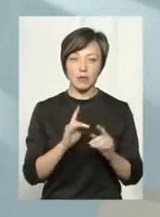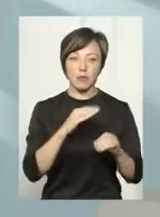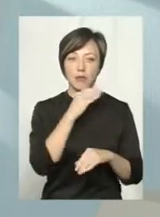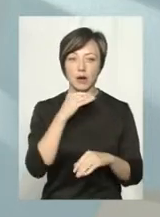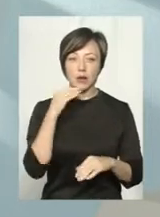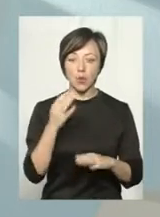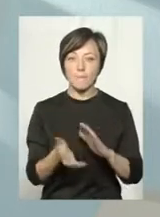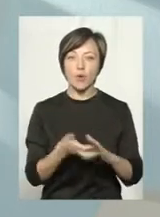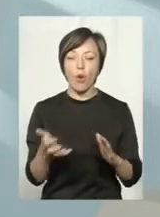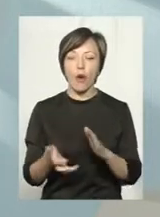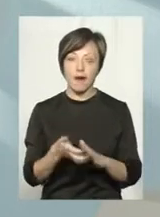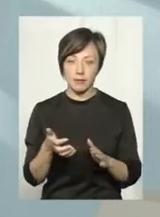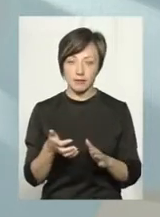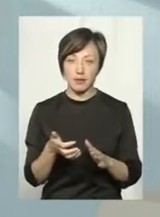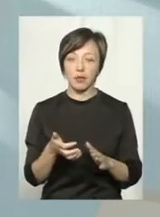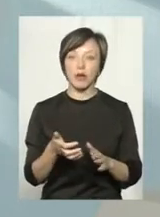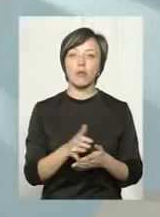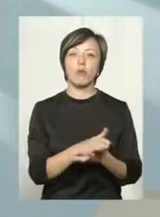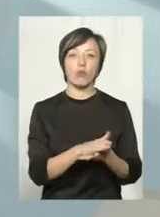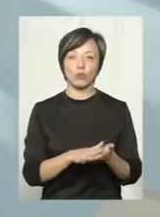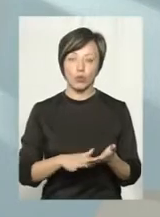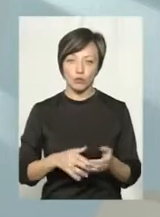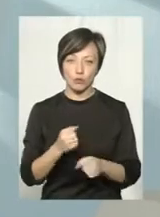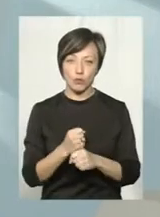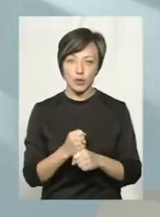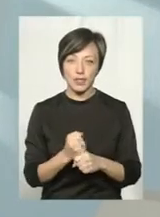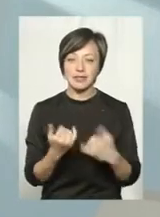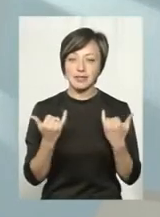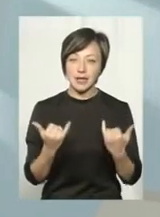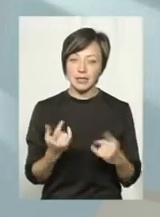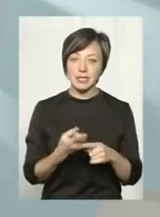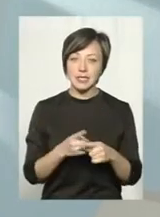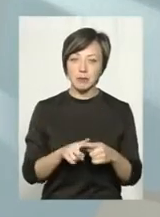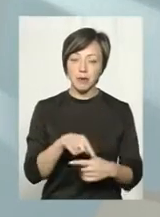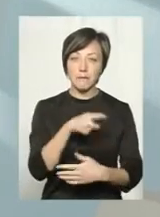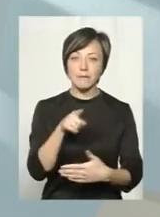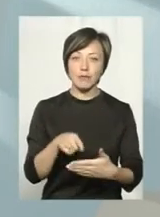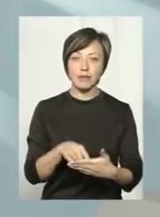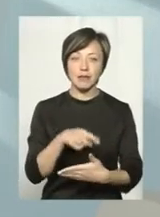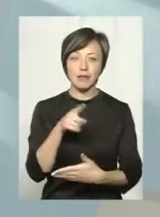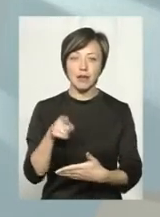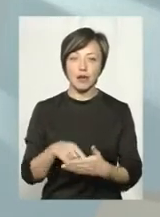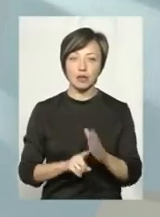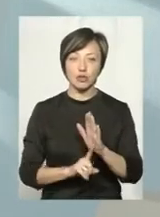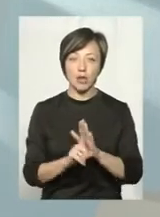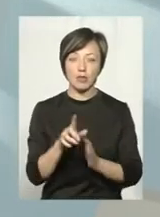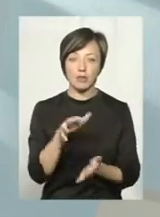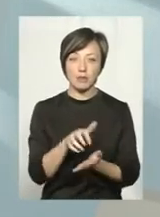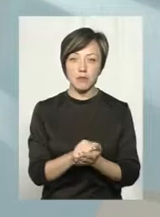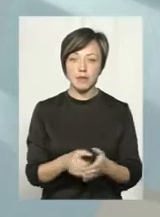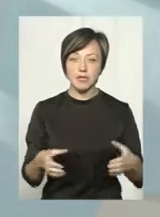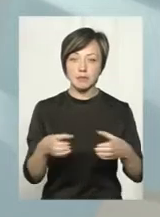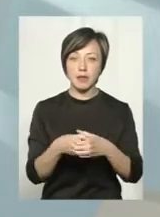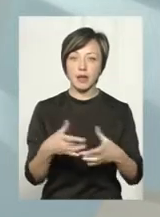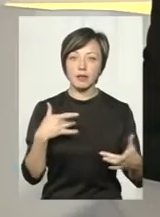багато прогалин. Вона продовжується. В усякому разі зараз цими питаннями почала займатися спілка